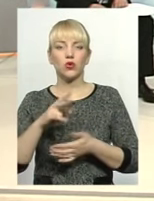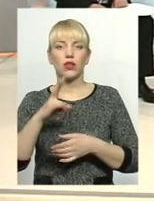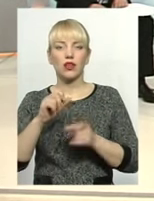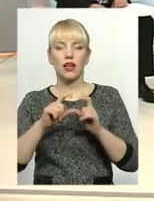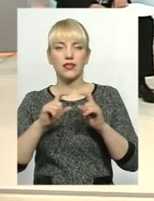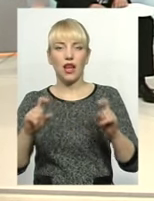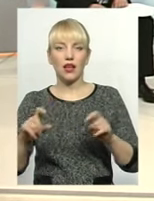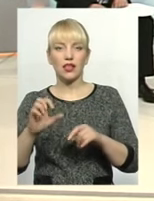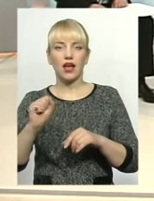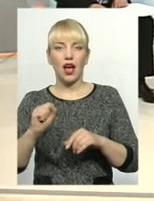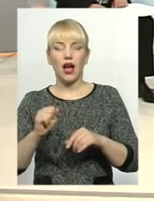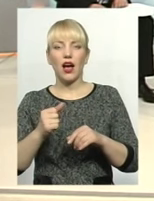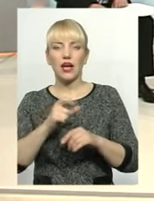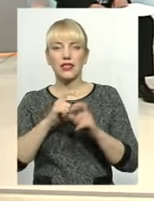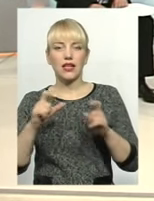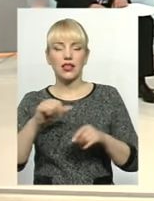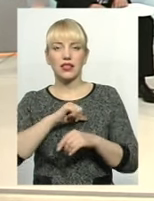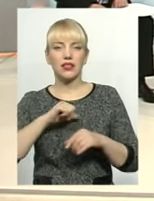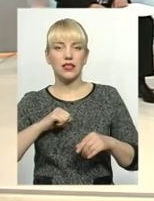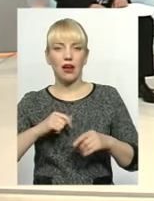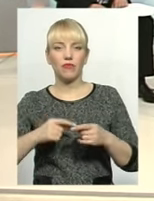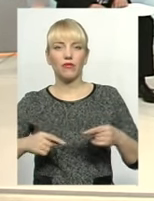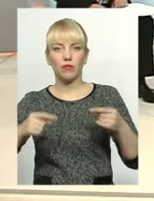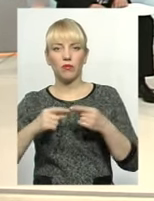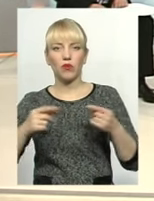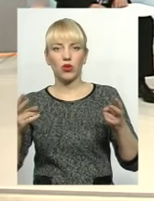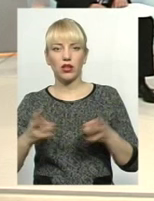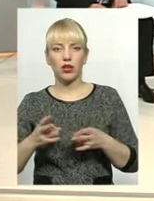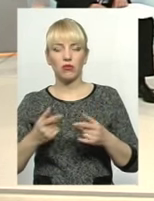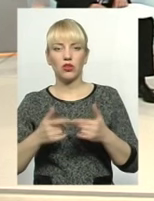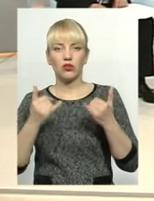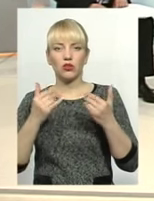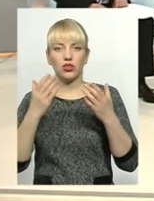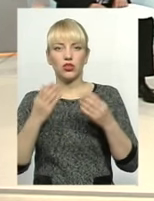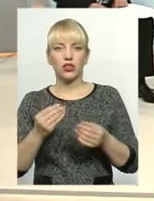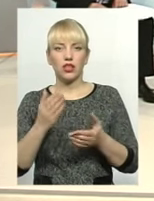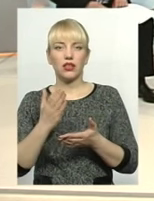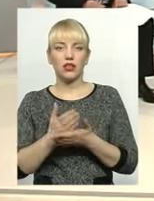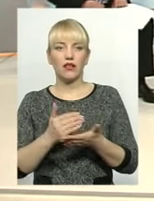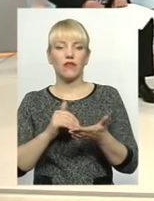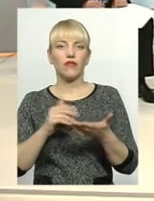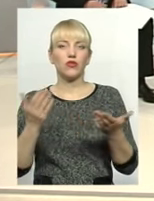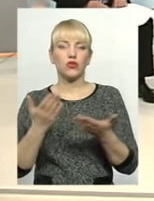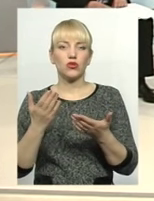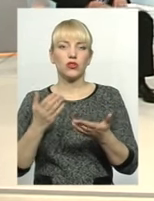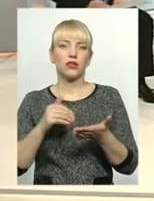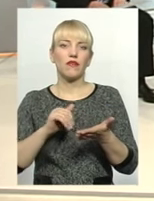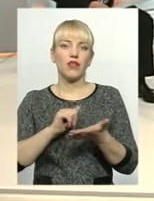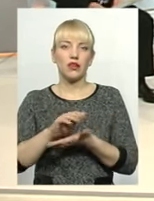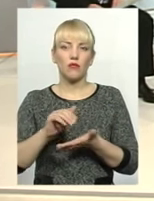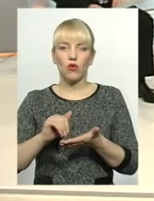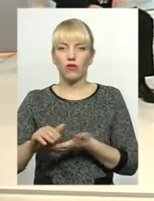на першу чергу, визначає потребу. Можливо, так, на сьогоднішній день є від чогось відмовитися від якогось